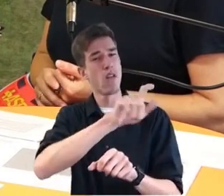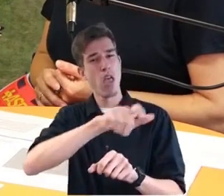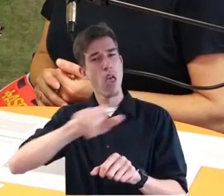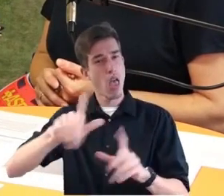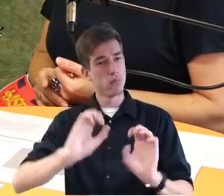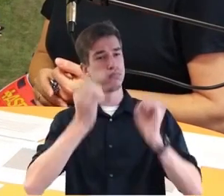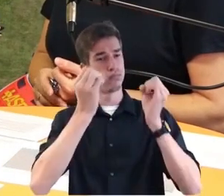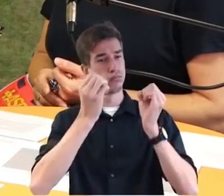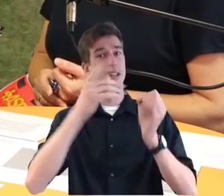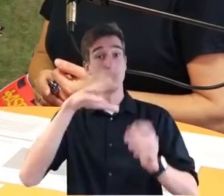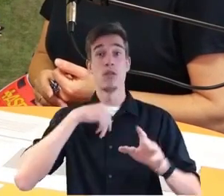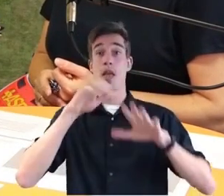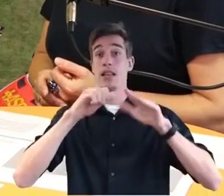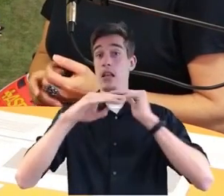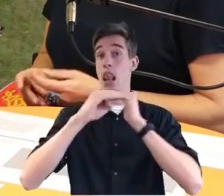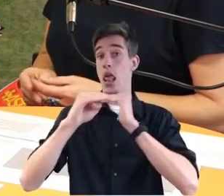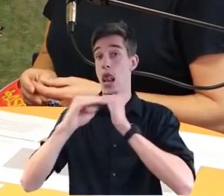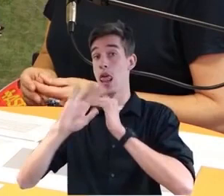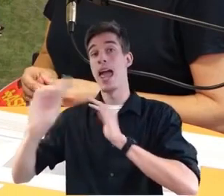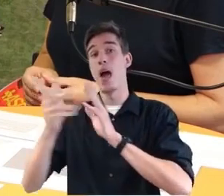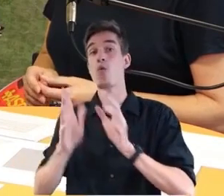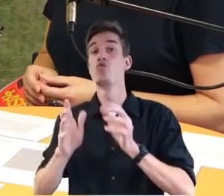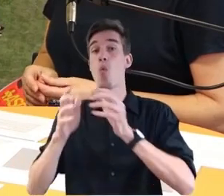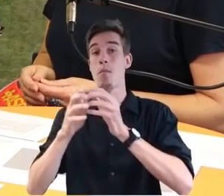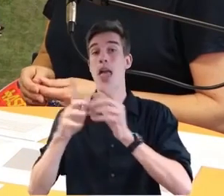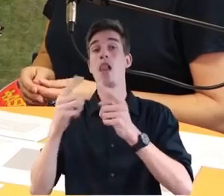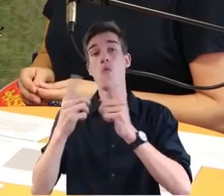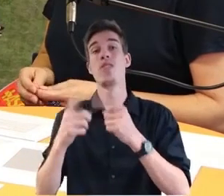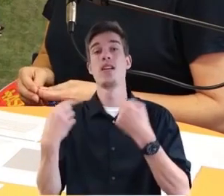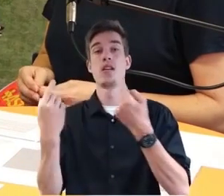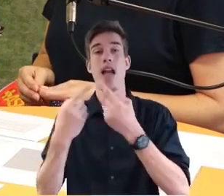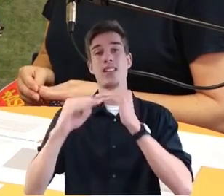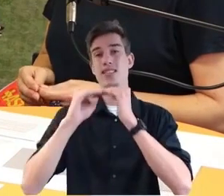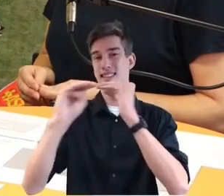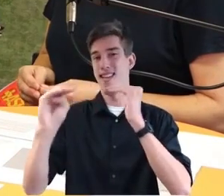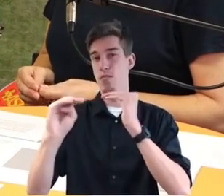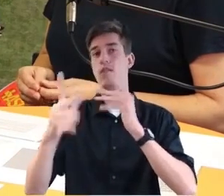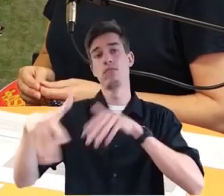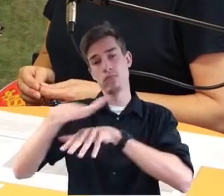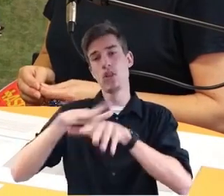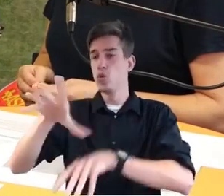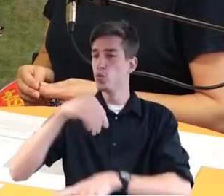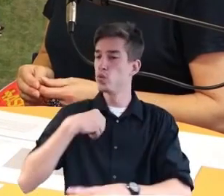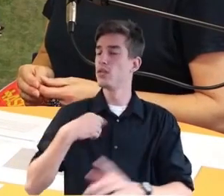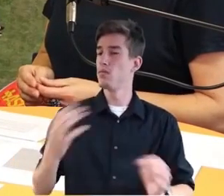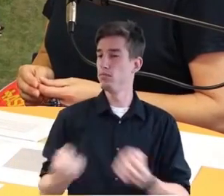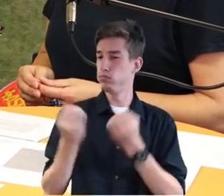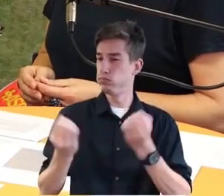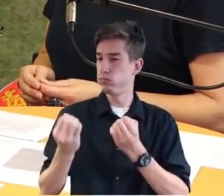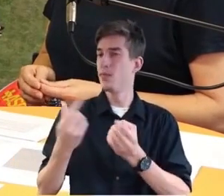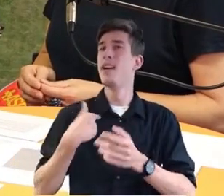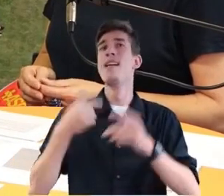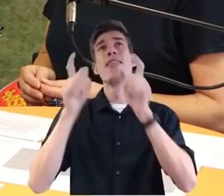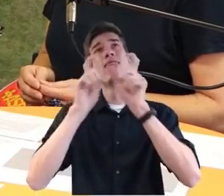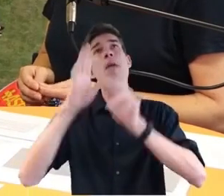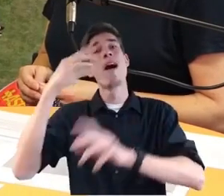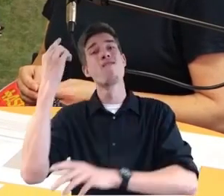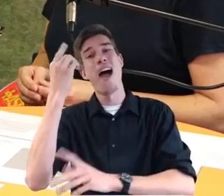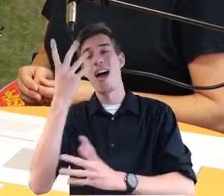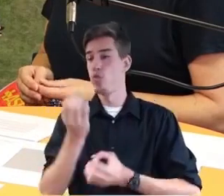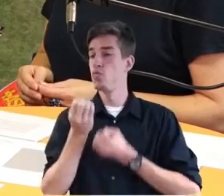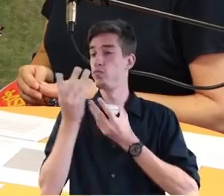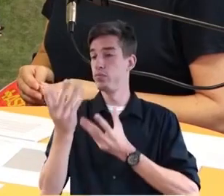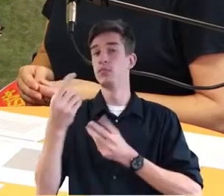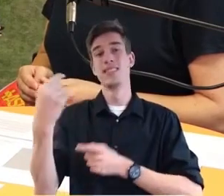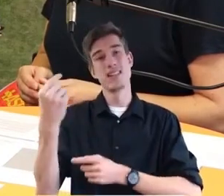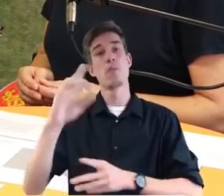Ebene der 16 Länder, aber auch auf kommunaler und auf Kreisebene, die Gelegenheit geben, einfach sich mit dem Thema Warnung zu beschäftigen, dort mitzuüben,